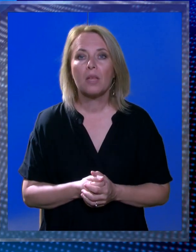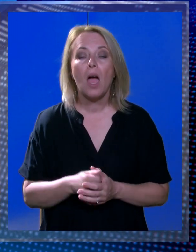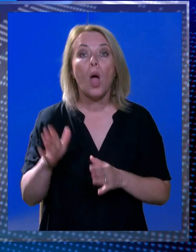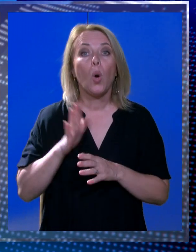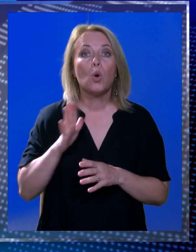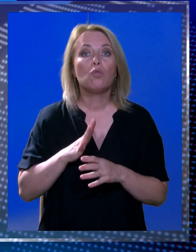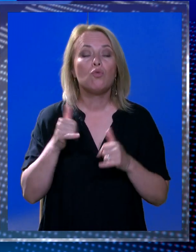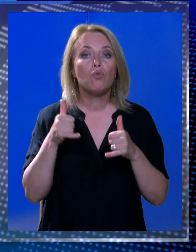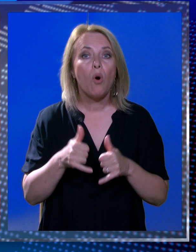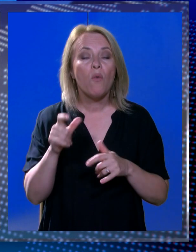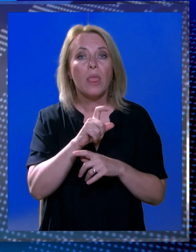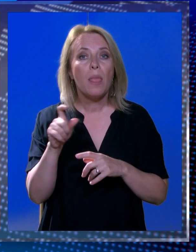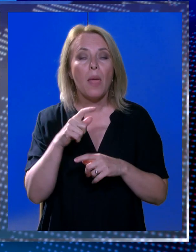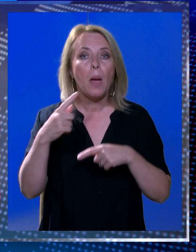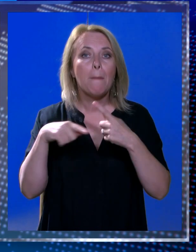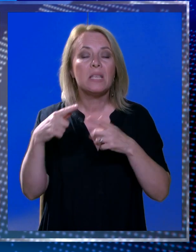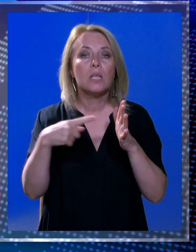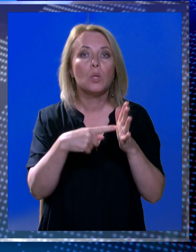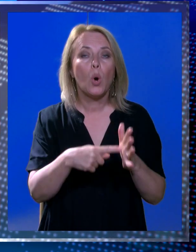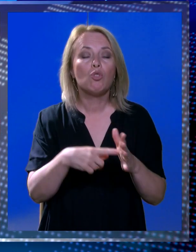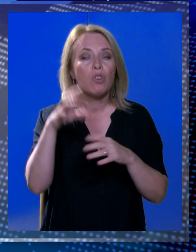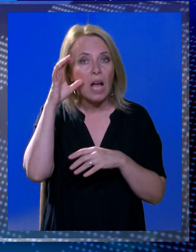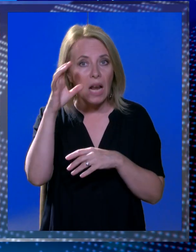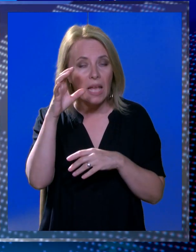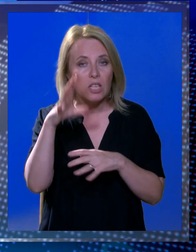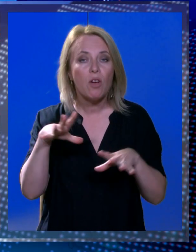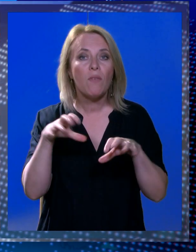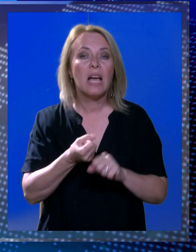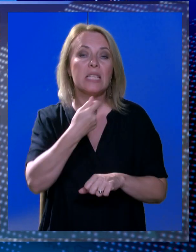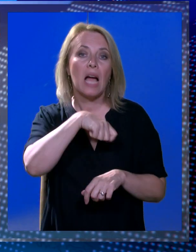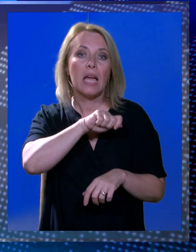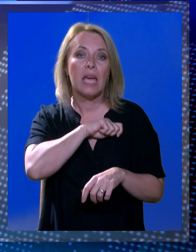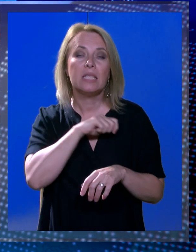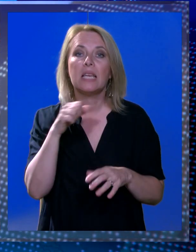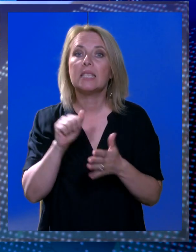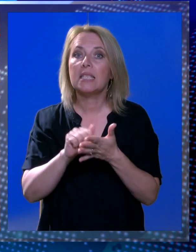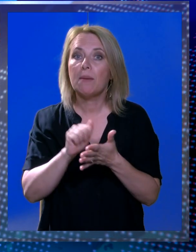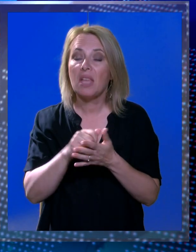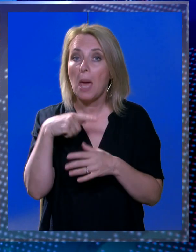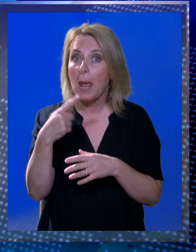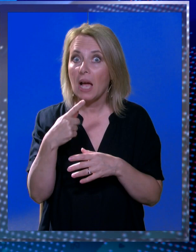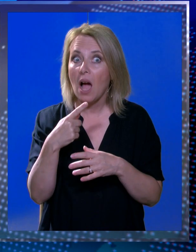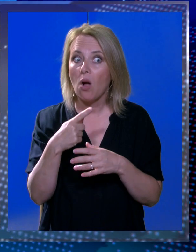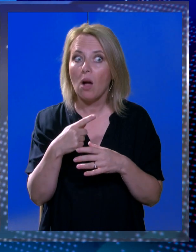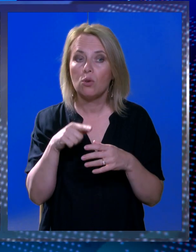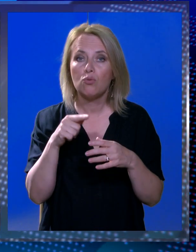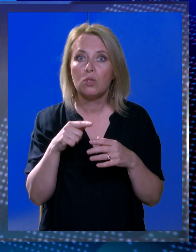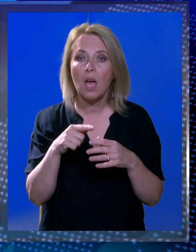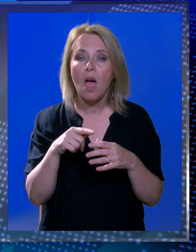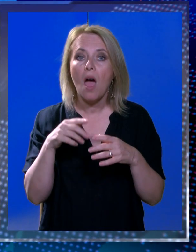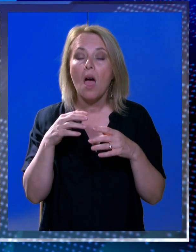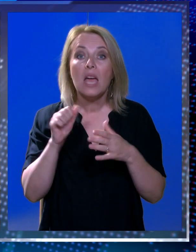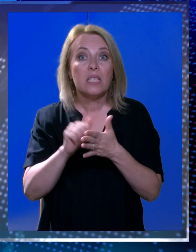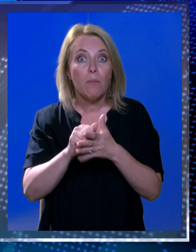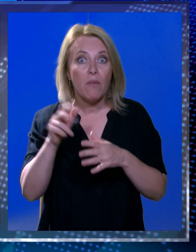Gostujući u ovotjednoj emisiji Točka gledišta, vlasnik Agencije za iznemljivanje Nino Dubretić rekao kako je iznemljivački puk na nogama